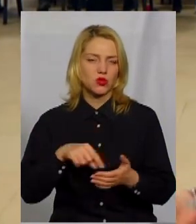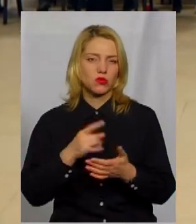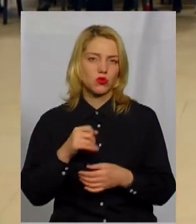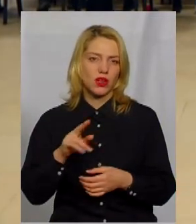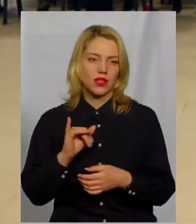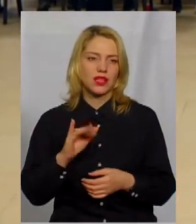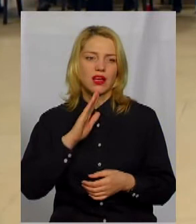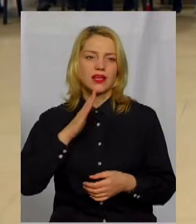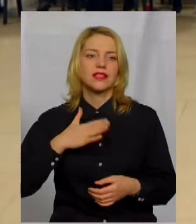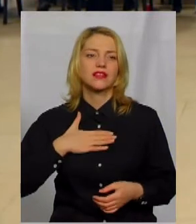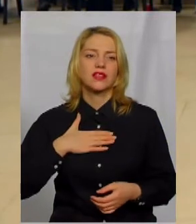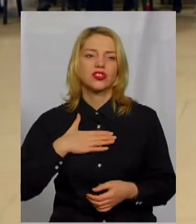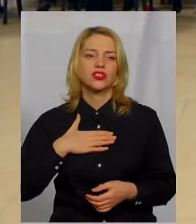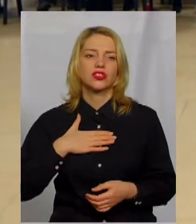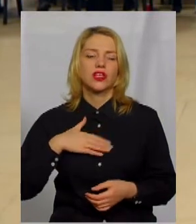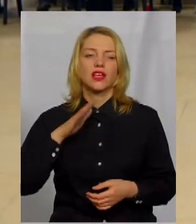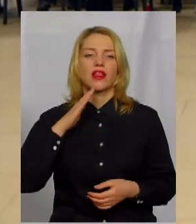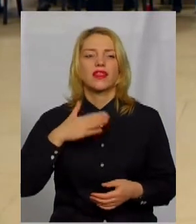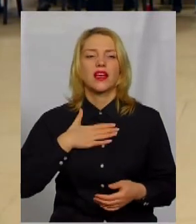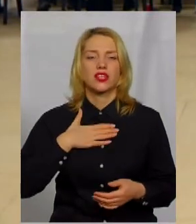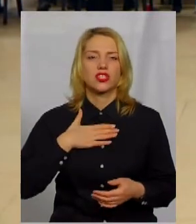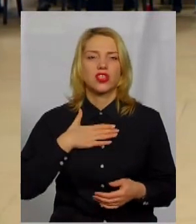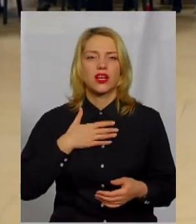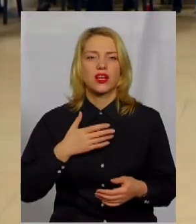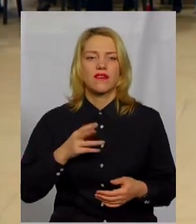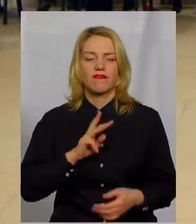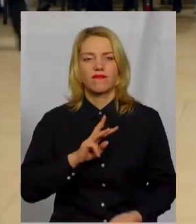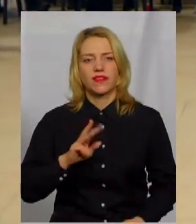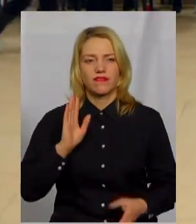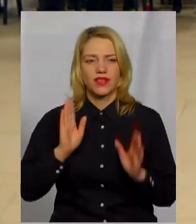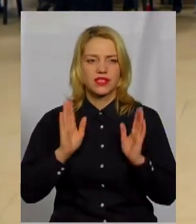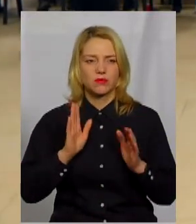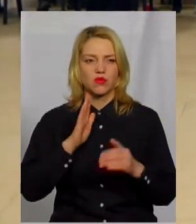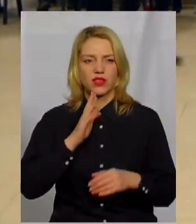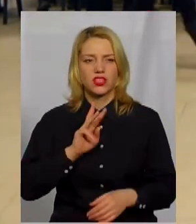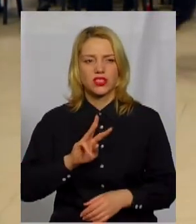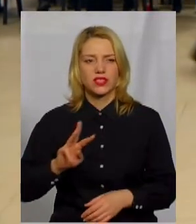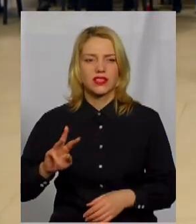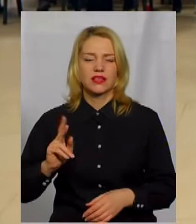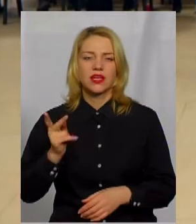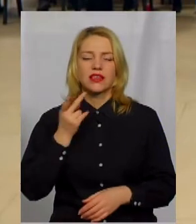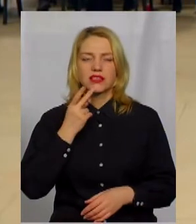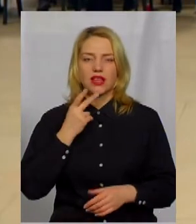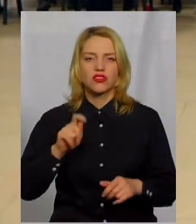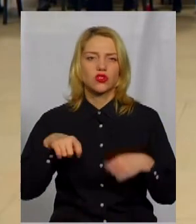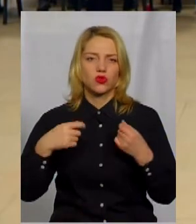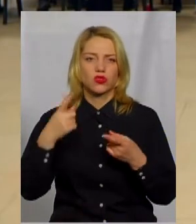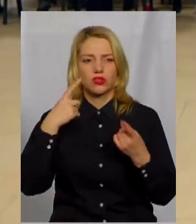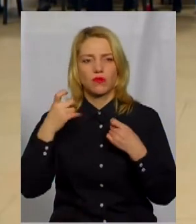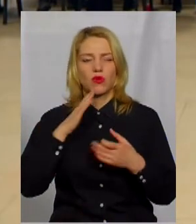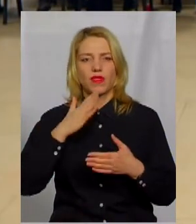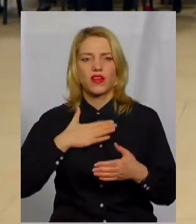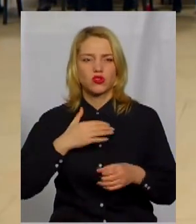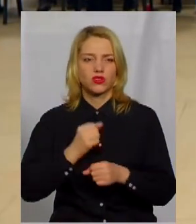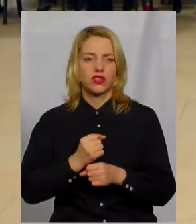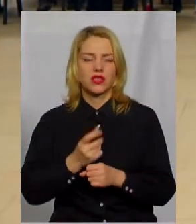наша сторінка в фейсбуці, наш сайт, вони завжди доносять інформацію про нашу діяльність.